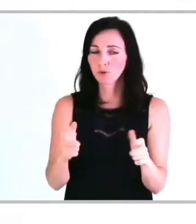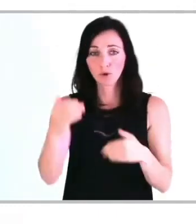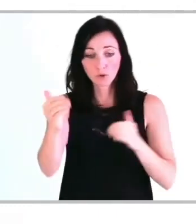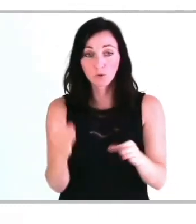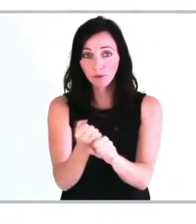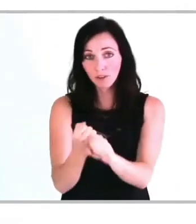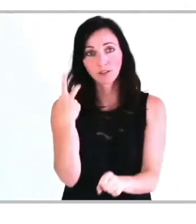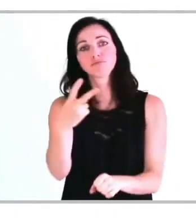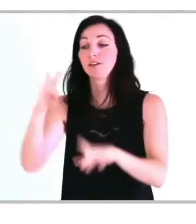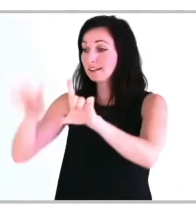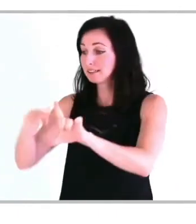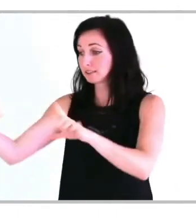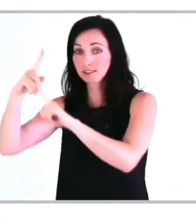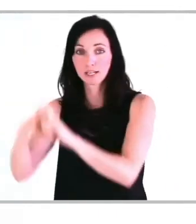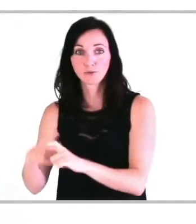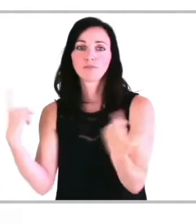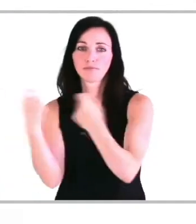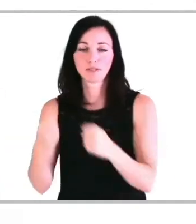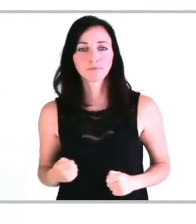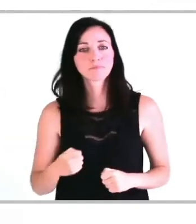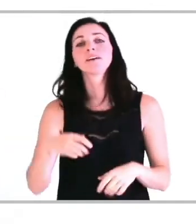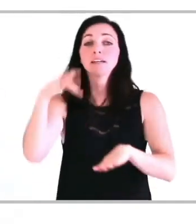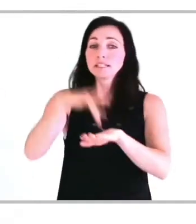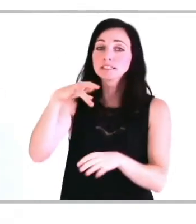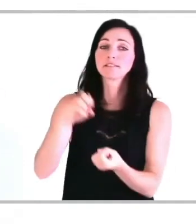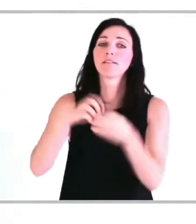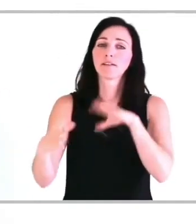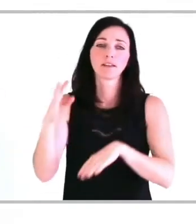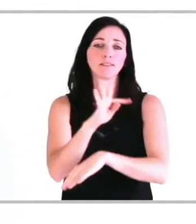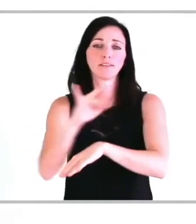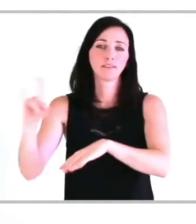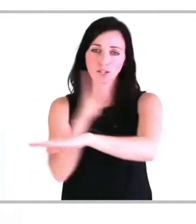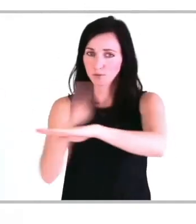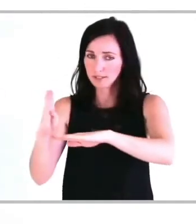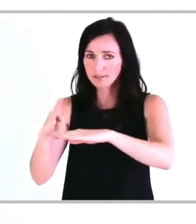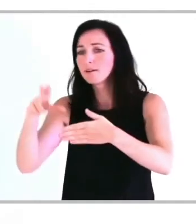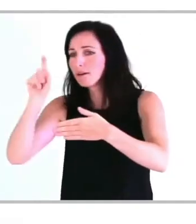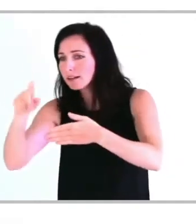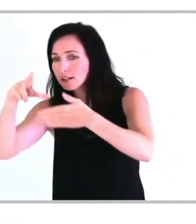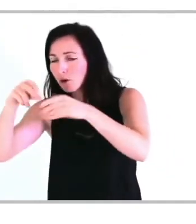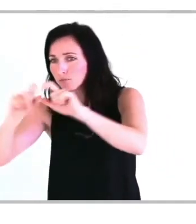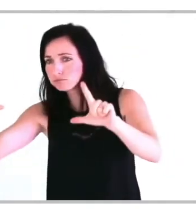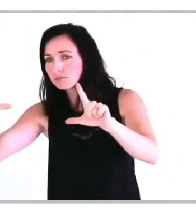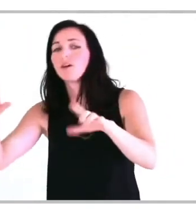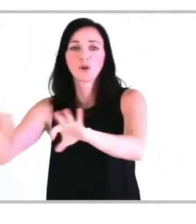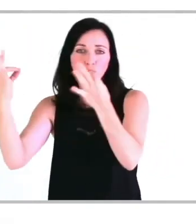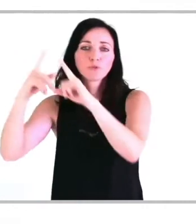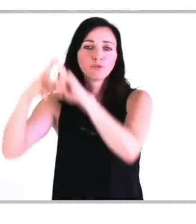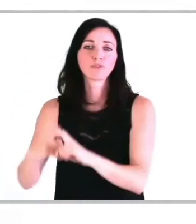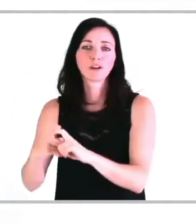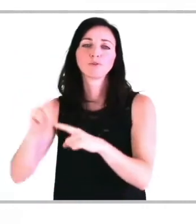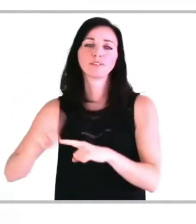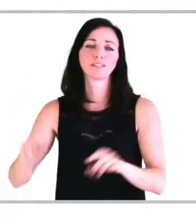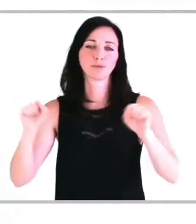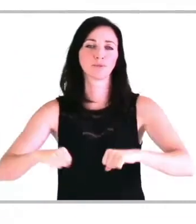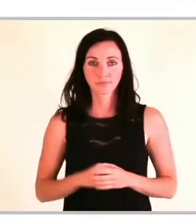Si vous êtes micro-entrepreneur, un barème s'applique en fonction de votre activité. Vous pouvez trouver les détails de ces calculs dans la section blog du site de